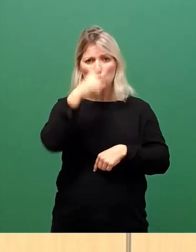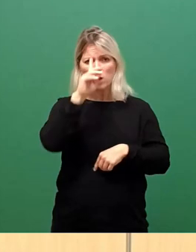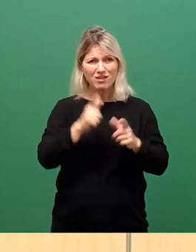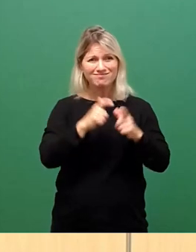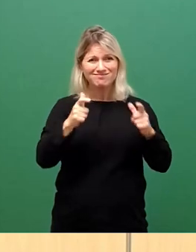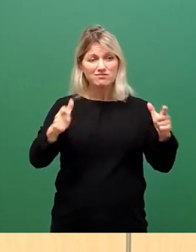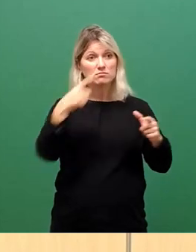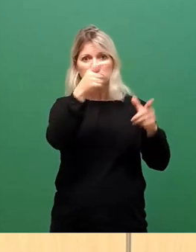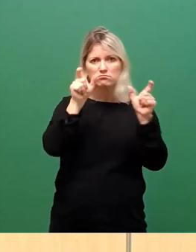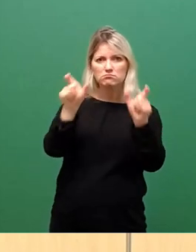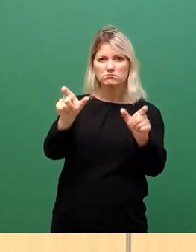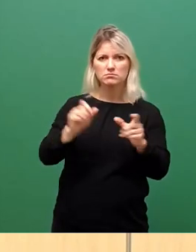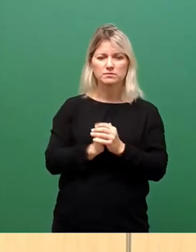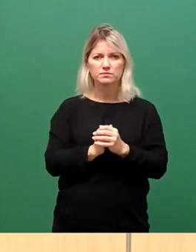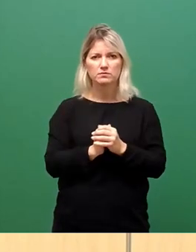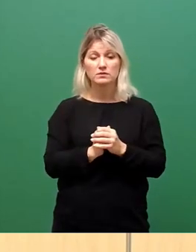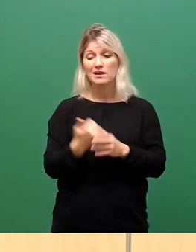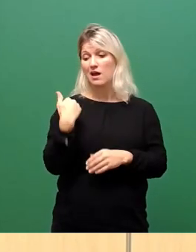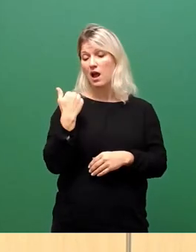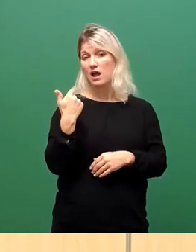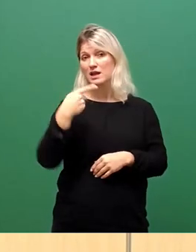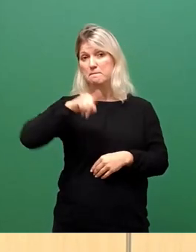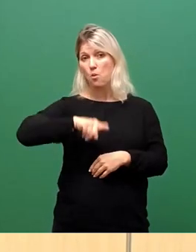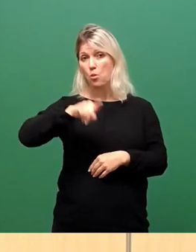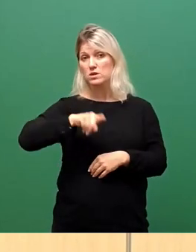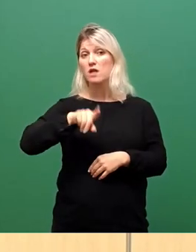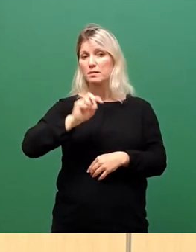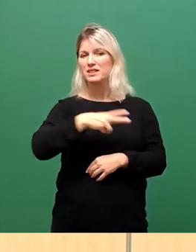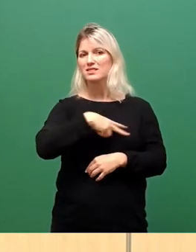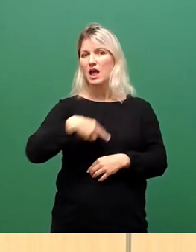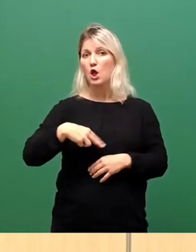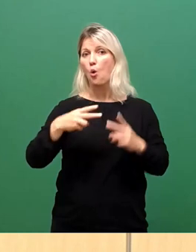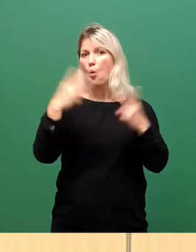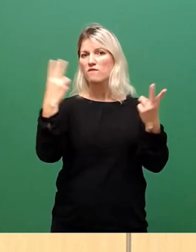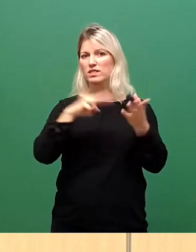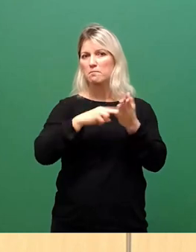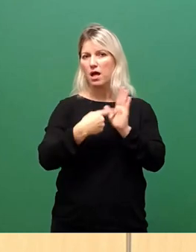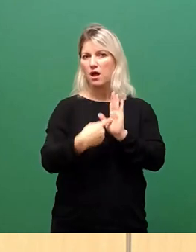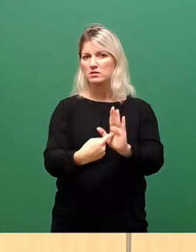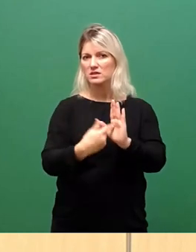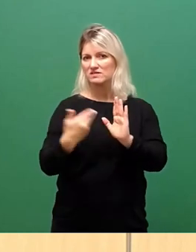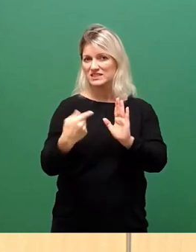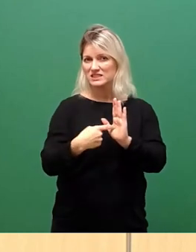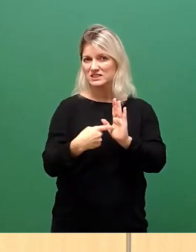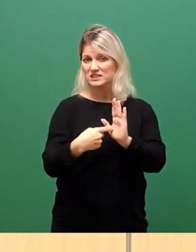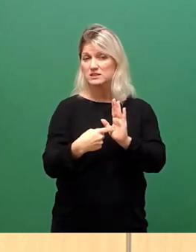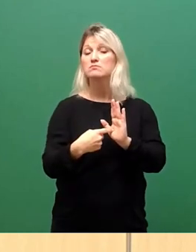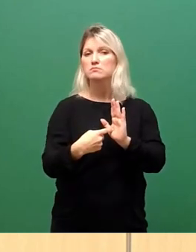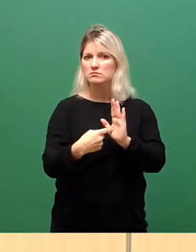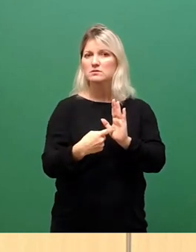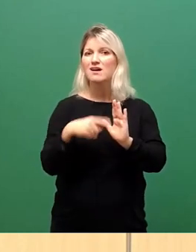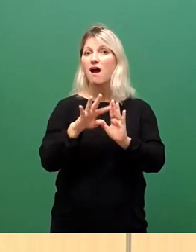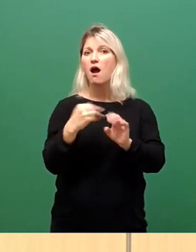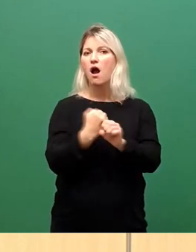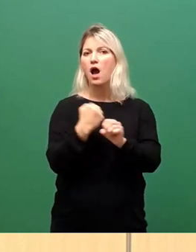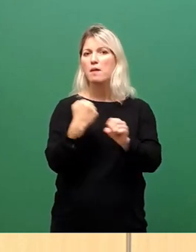Vor einigen Monaten hat man jetzt in Dänemark Pläne veröffentlicht, die eine Arbeitspflicht, entweder